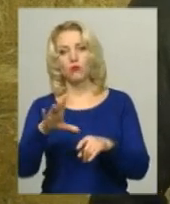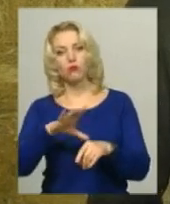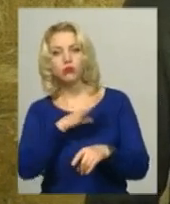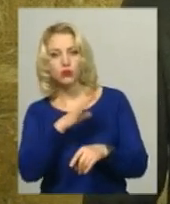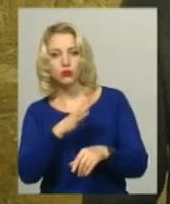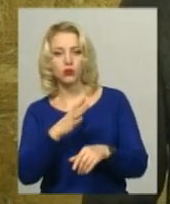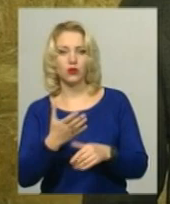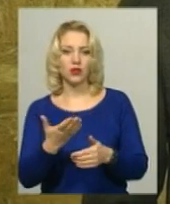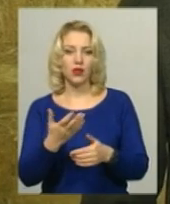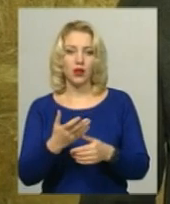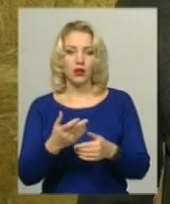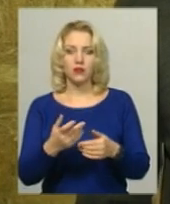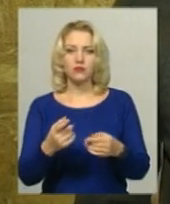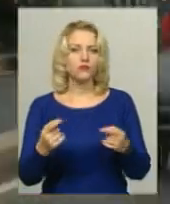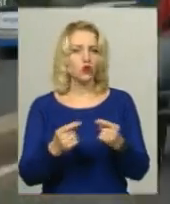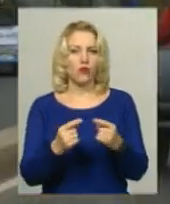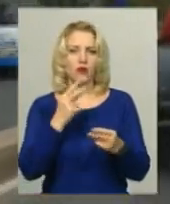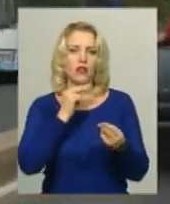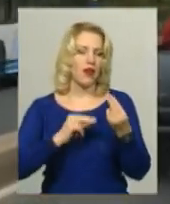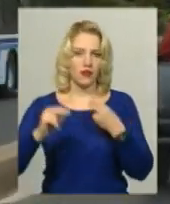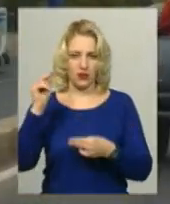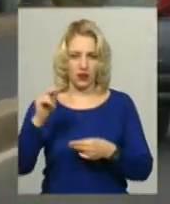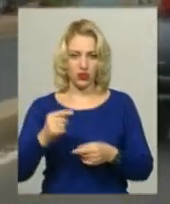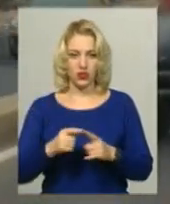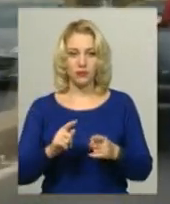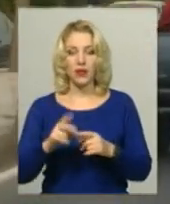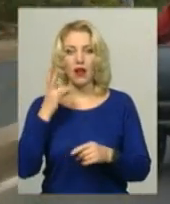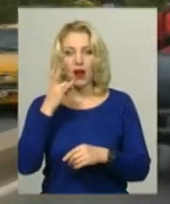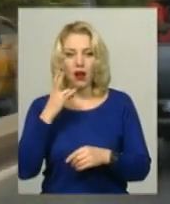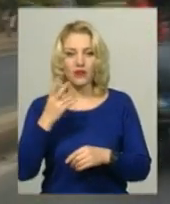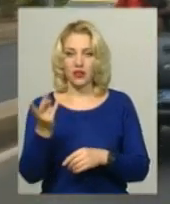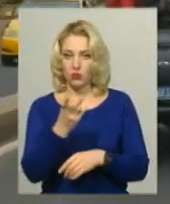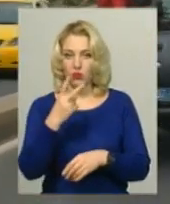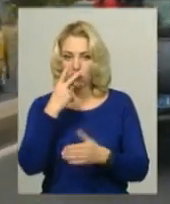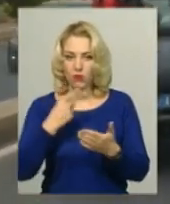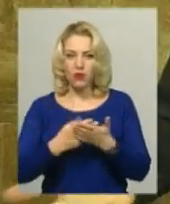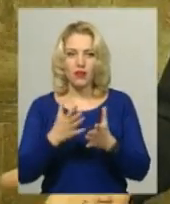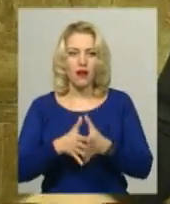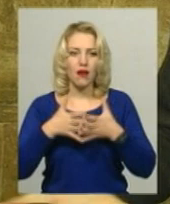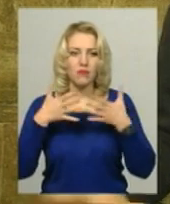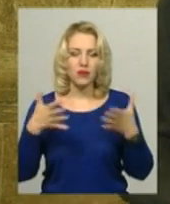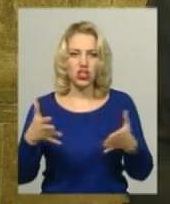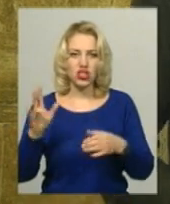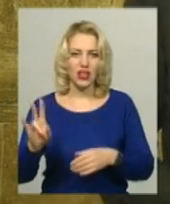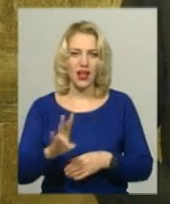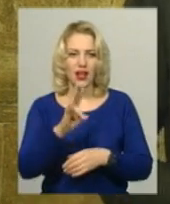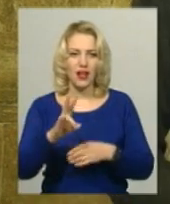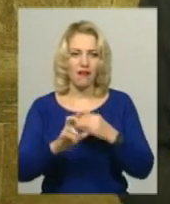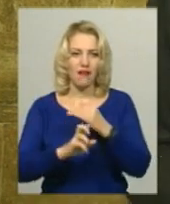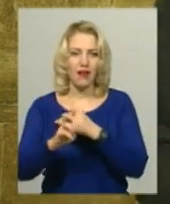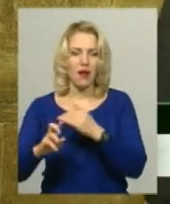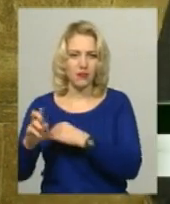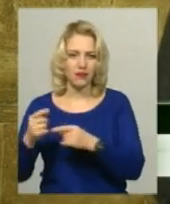однозначно найкращим. В Африці Слава з Олени побачили найбільший в світі храм. В Коддівуарі,